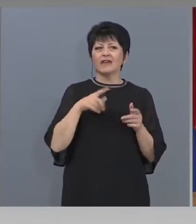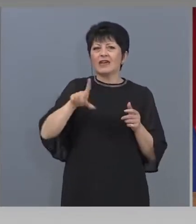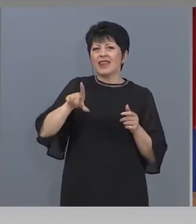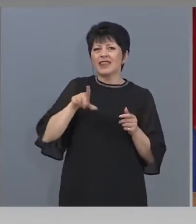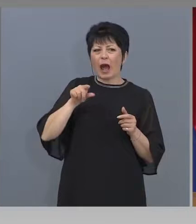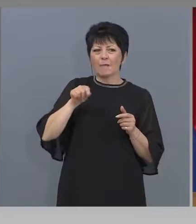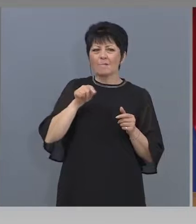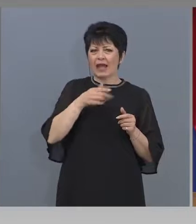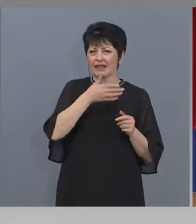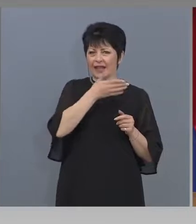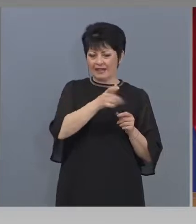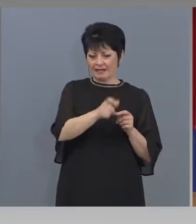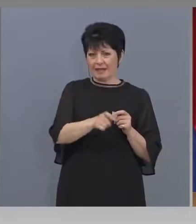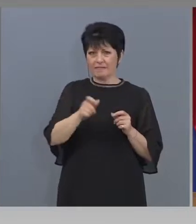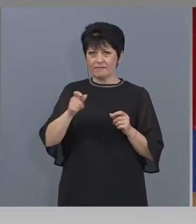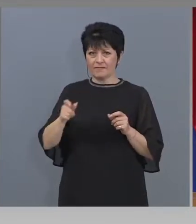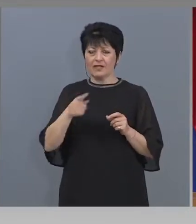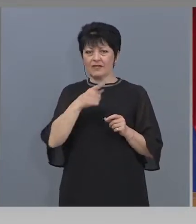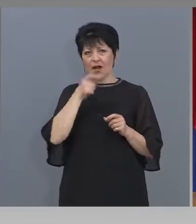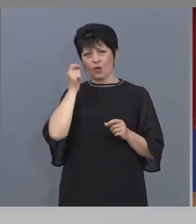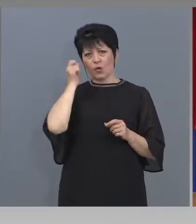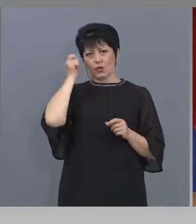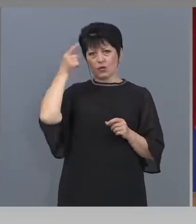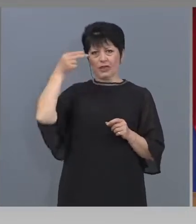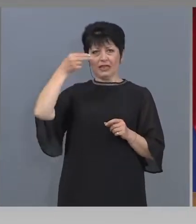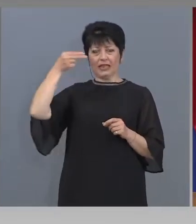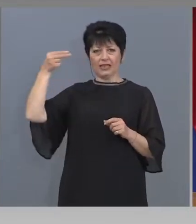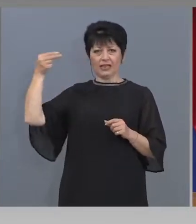в тази културна институция. Благодаря.